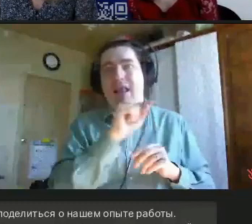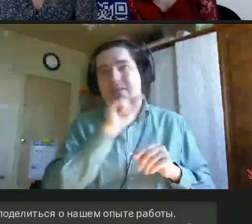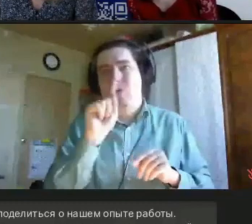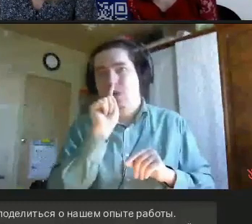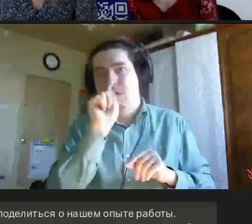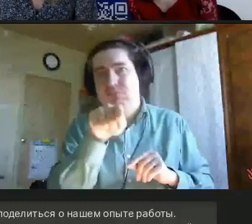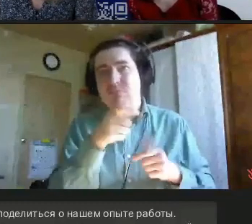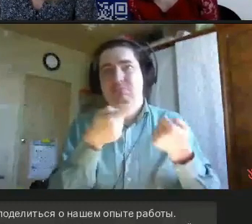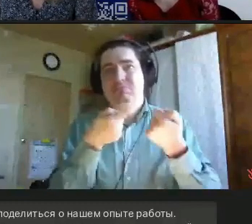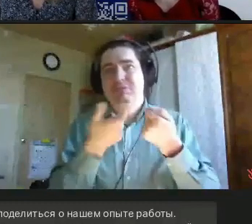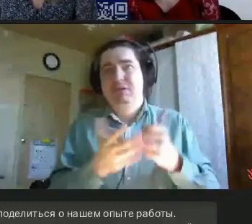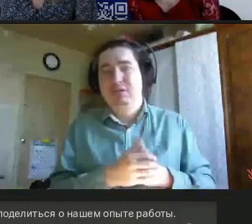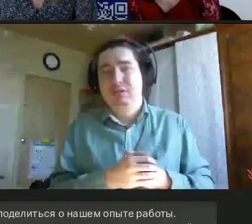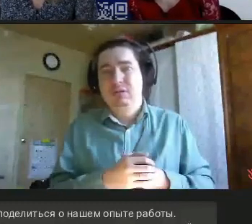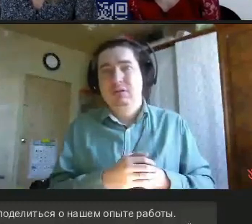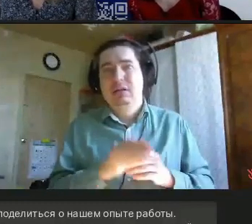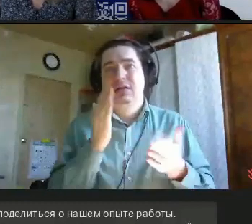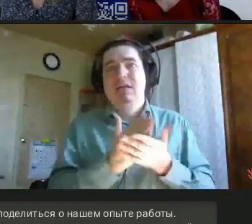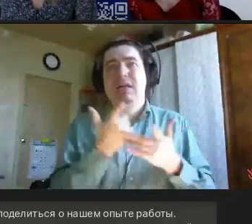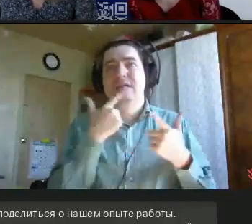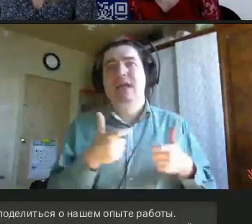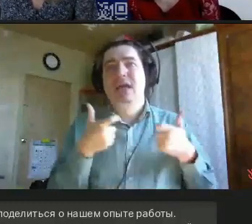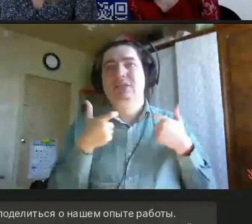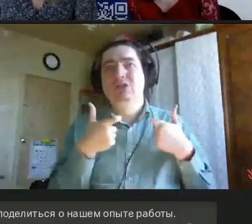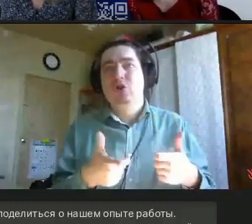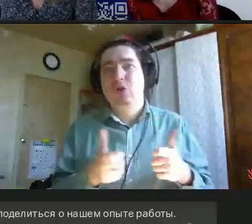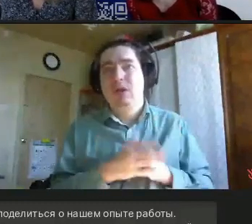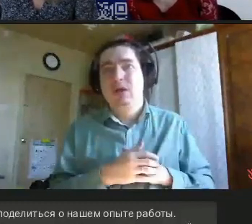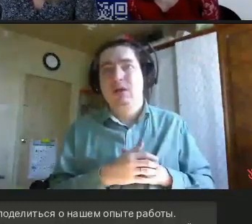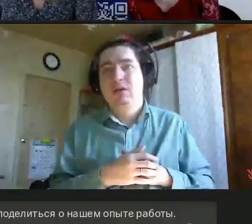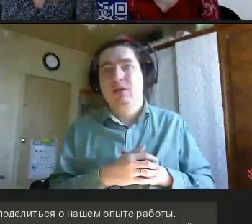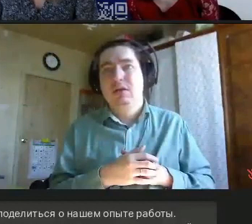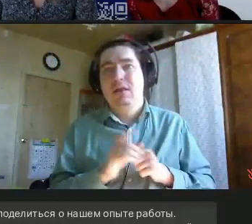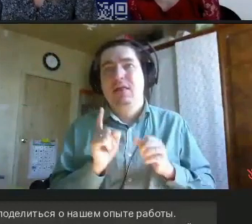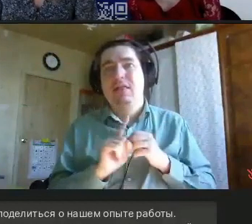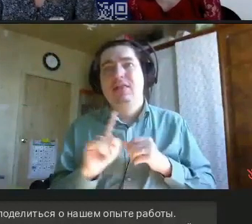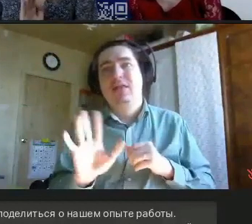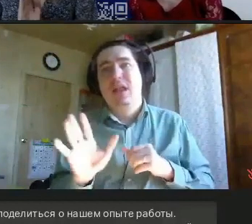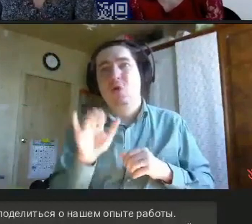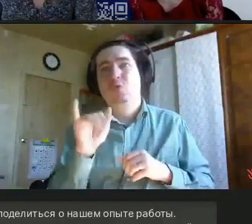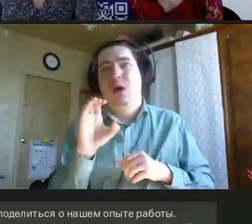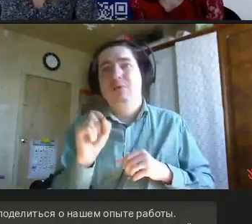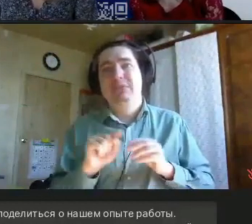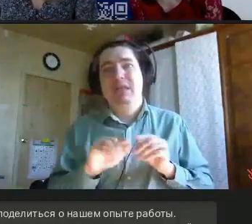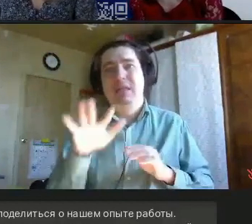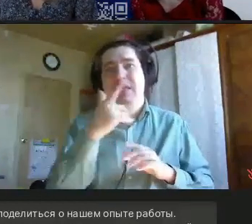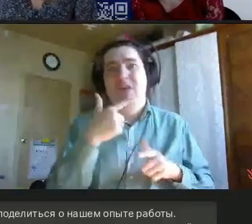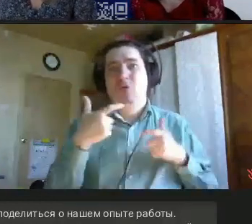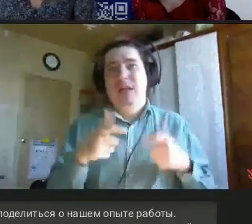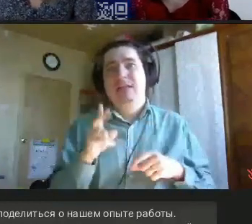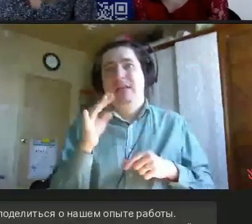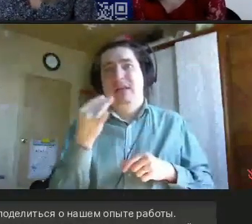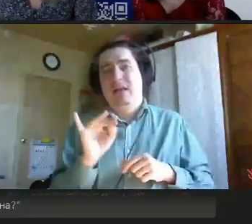Краснодар. Поправьте меня, он находится где-то недалеко. Возможно, я ошибаюсь. Не